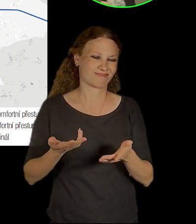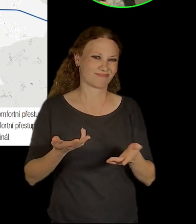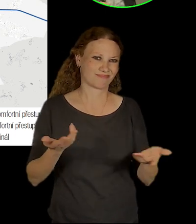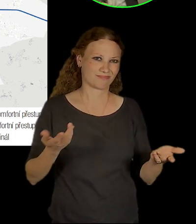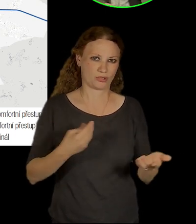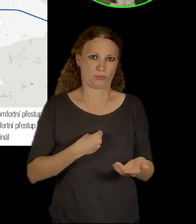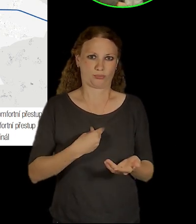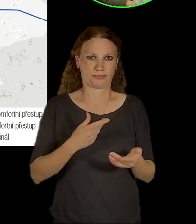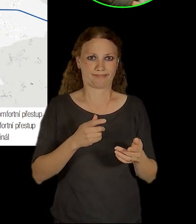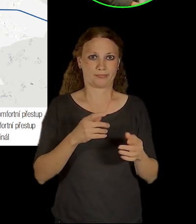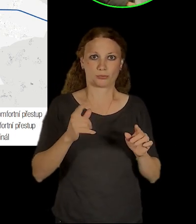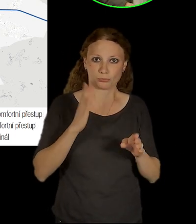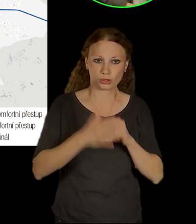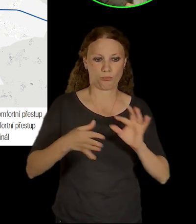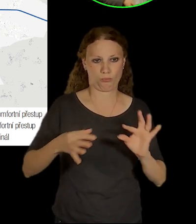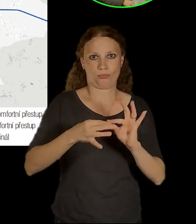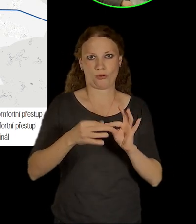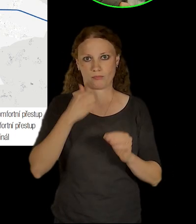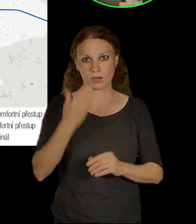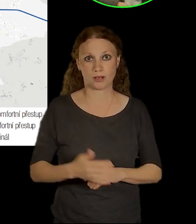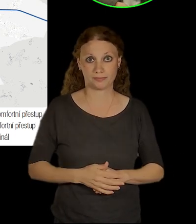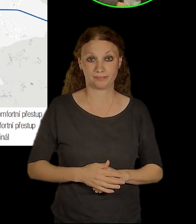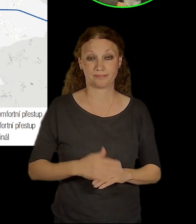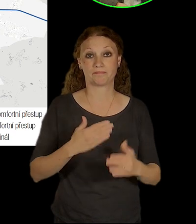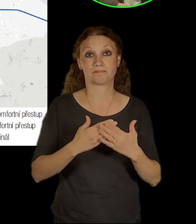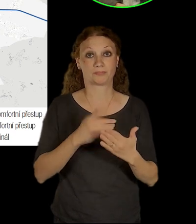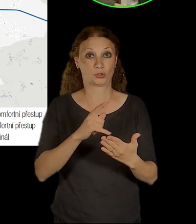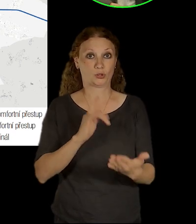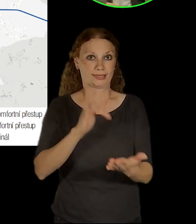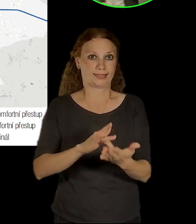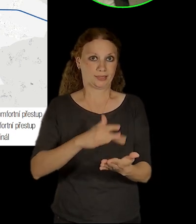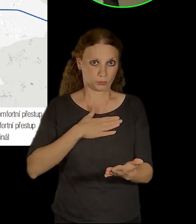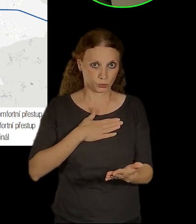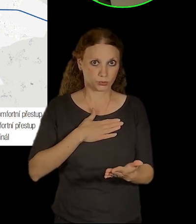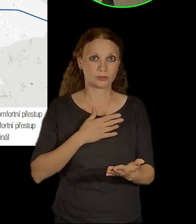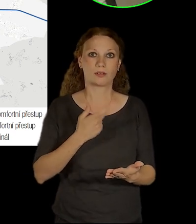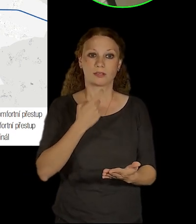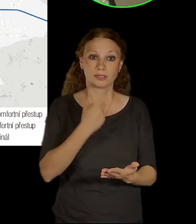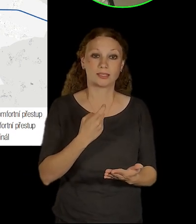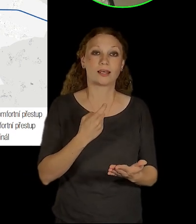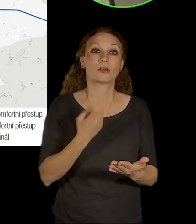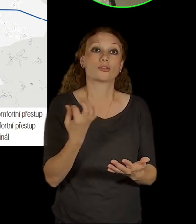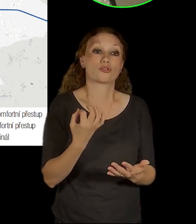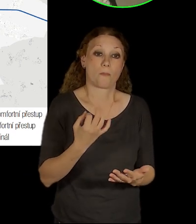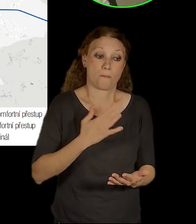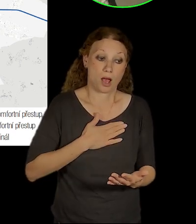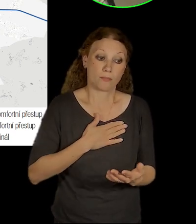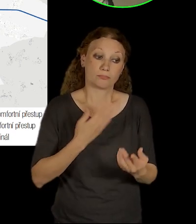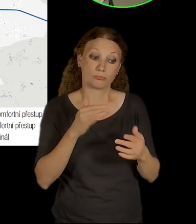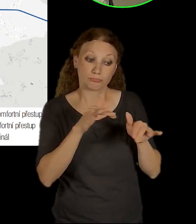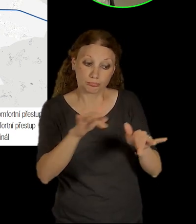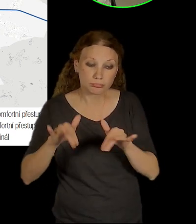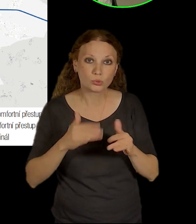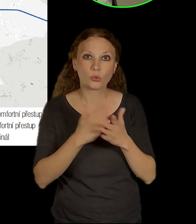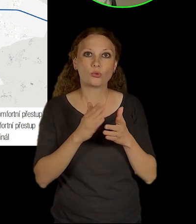naším úkolem, to, co vlastně můžeme změnit. Jedno z toho je vlastně pracovat s tím, co už máme, s těmi trasami, které už